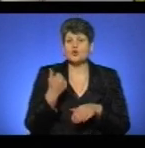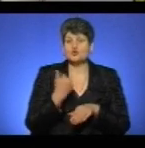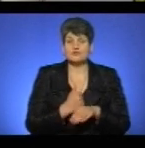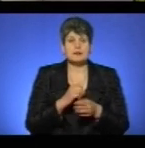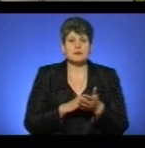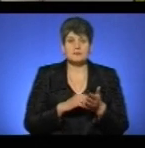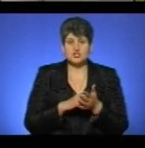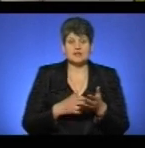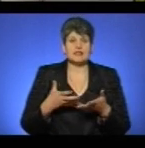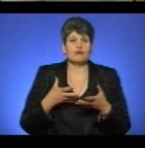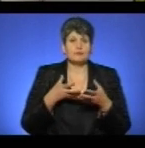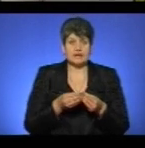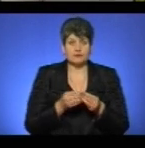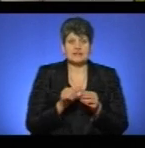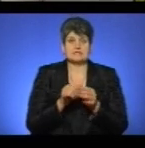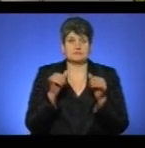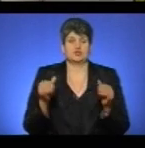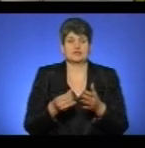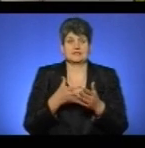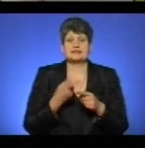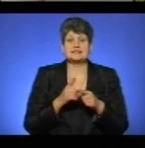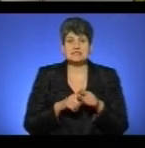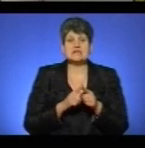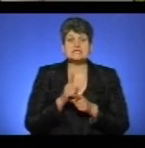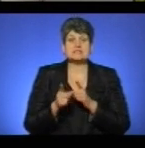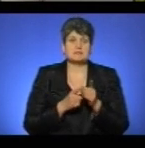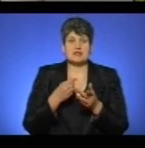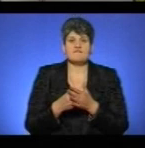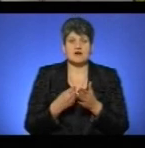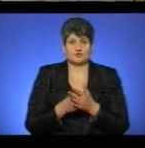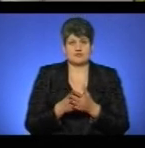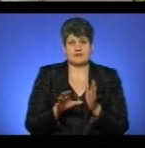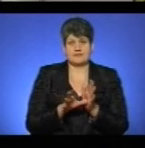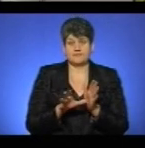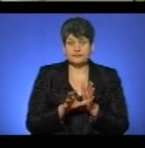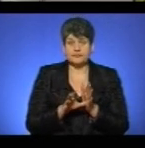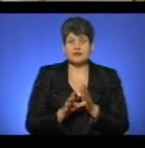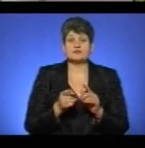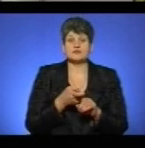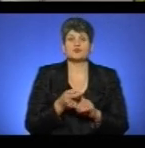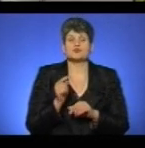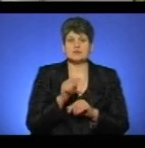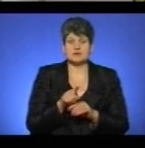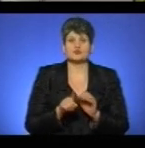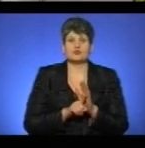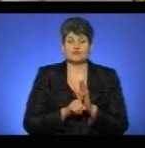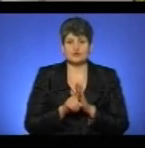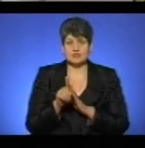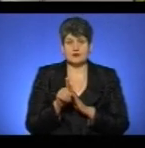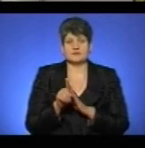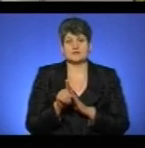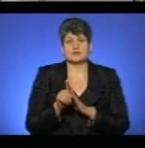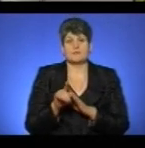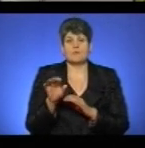вплинули на ріст тарифів, це є зміна вартості електроенергії. У зв'язку з тим, що вступив дію закон про ринок